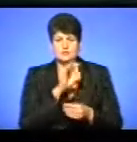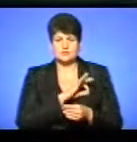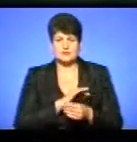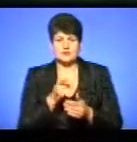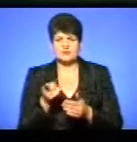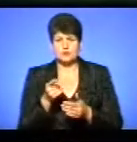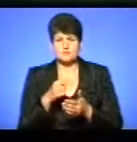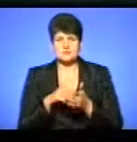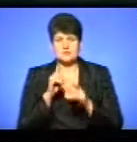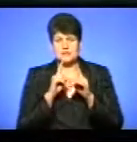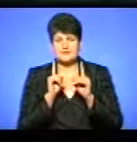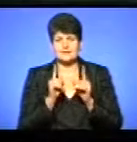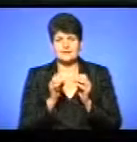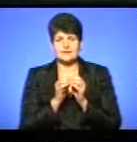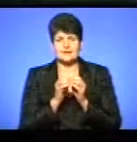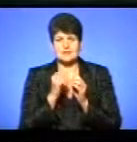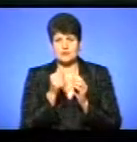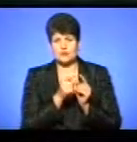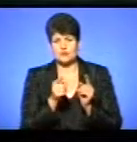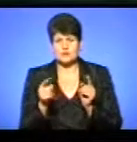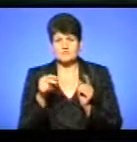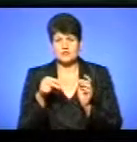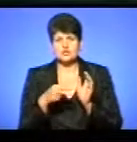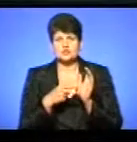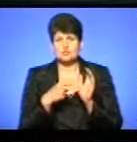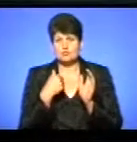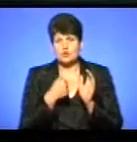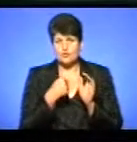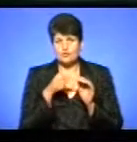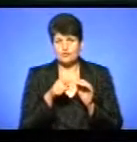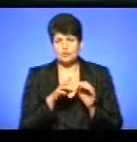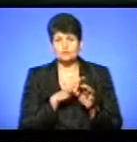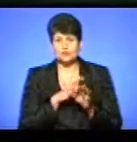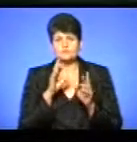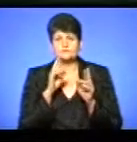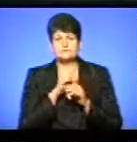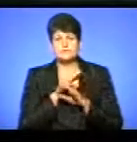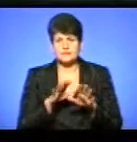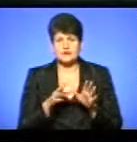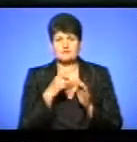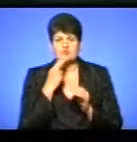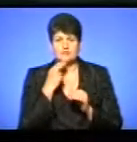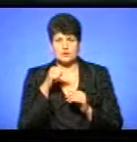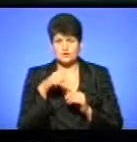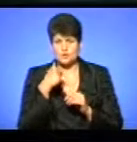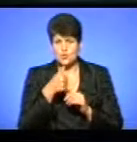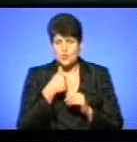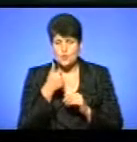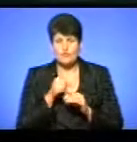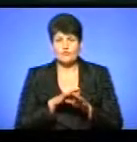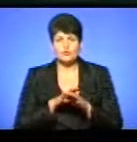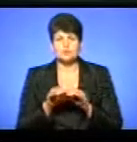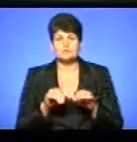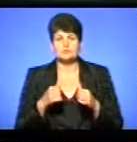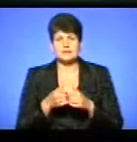міській раді тільки на 10 років, починаючи з 2007 року воно стало несанкціонованим. У червні цього року виконавчий комітет